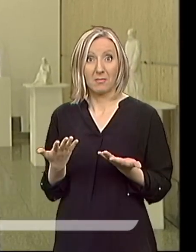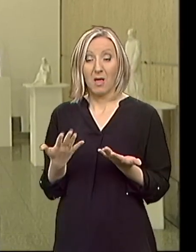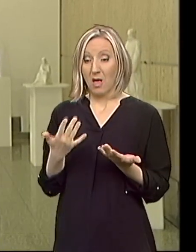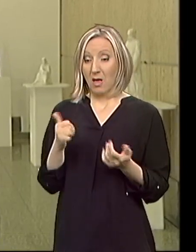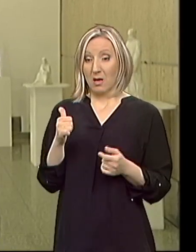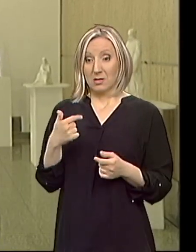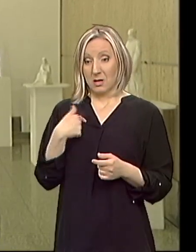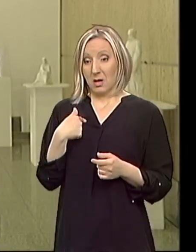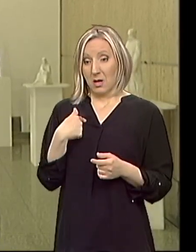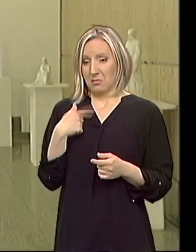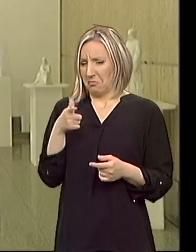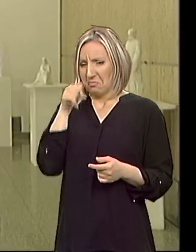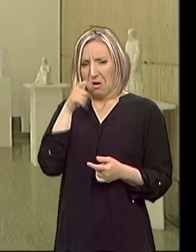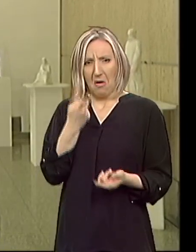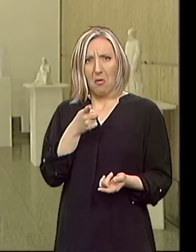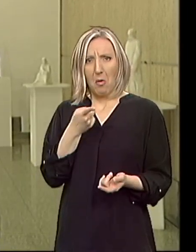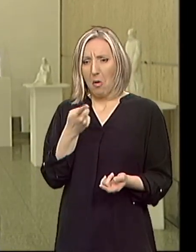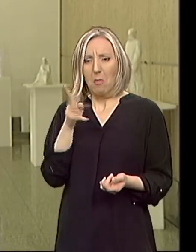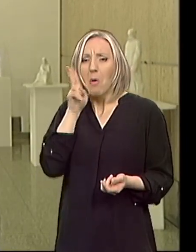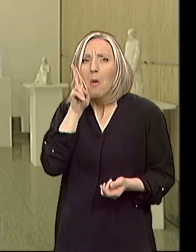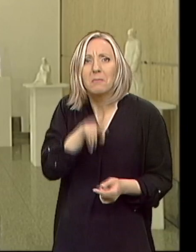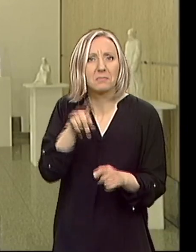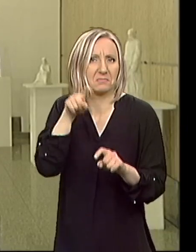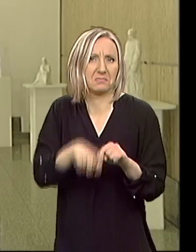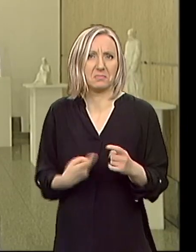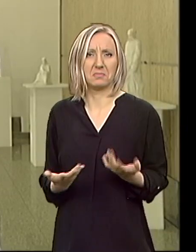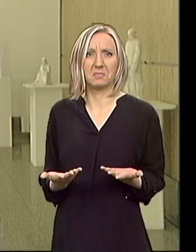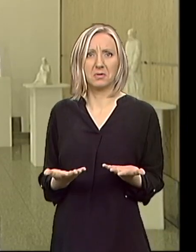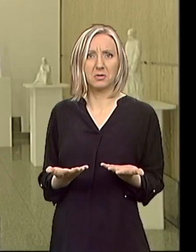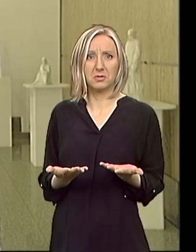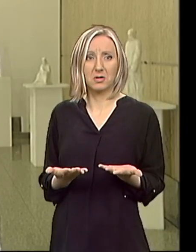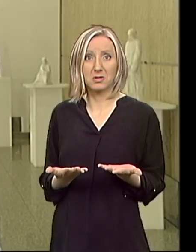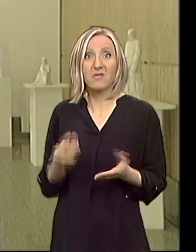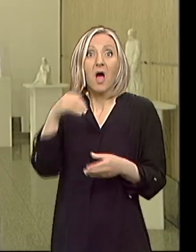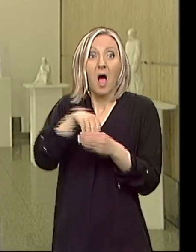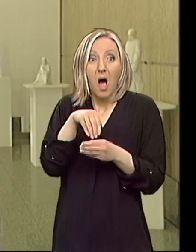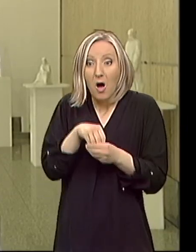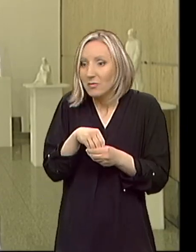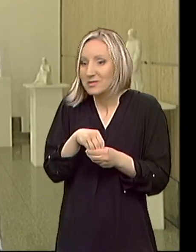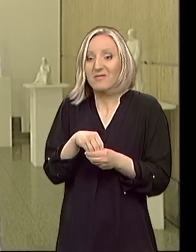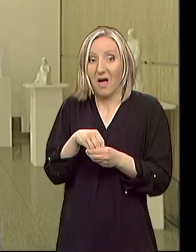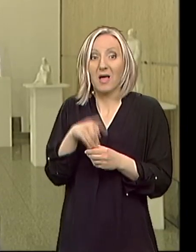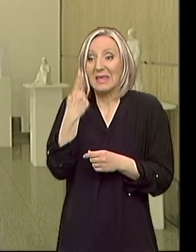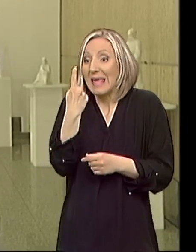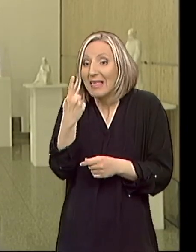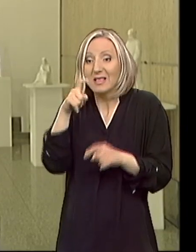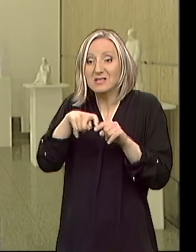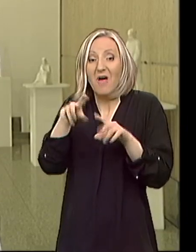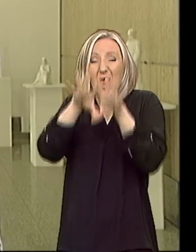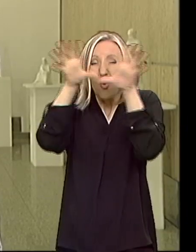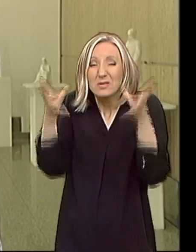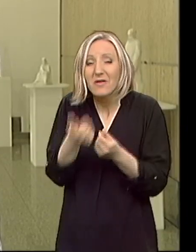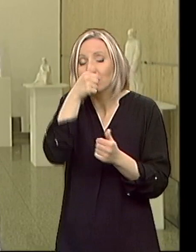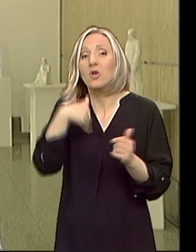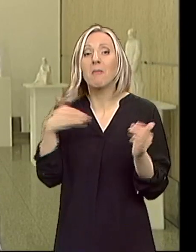smatramo da je to jedna jako mala stvar, a zapravo stvar u moru svega onoga što je nama neophodno u